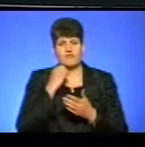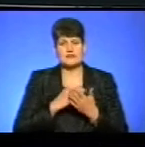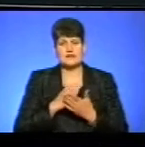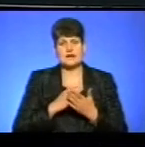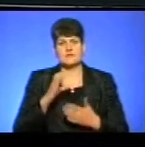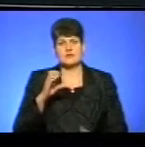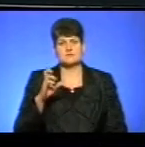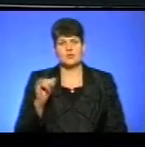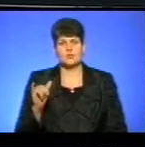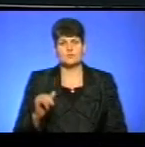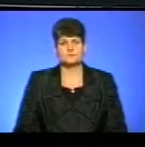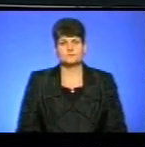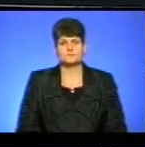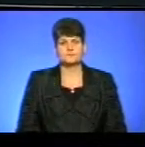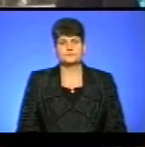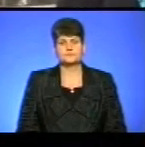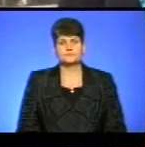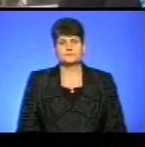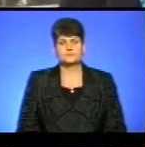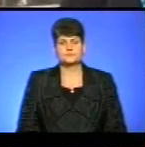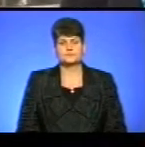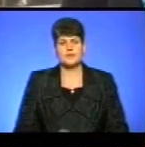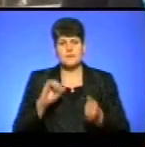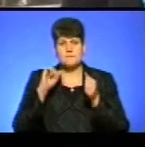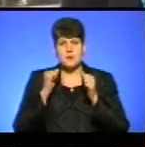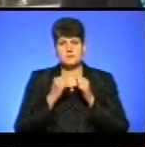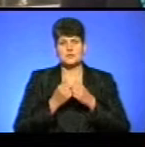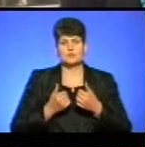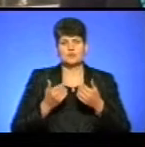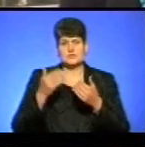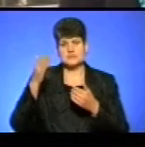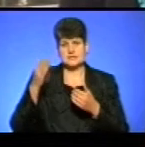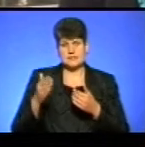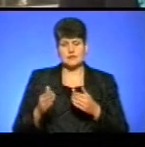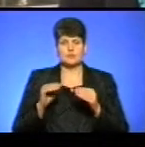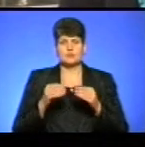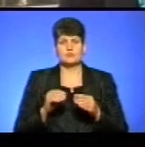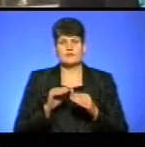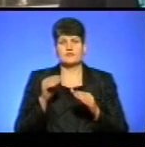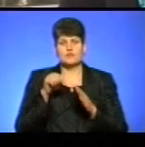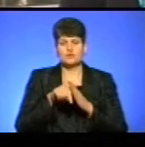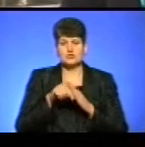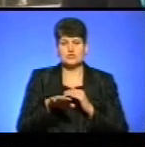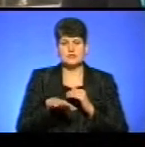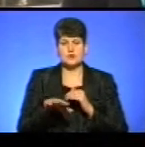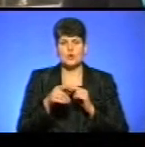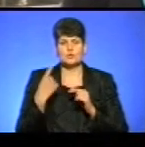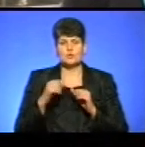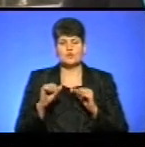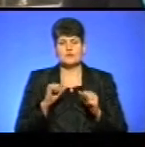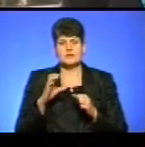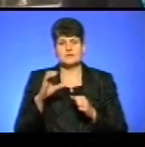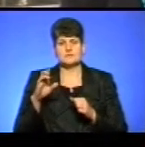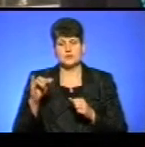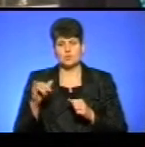Подробиці у сюжеті Анжели Шове. Пам'ятну стелу встановили на внутрішній території обласного управління Служби безпеки